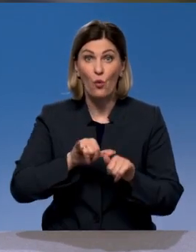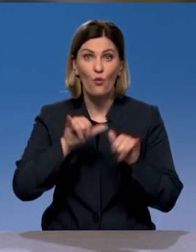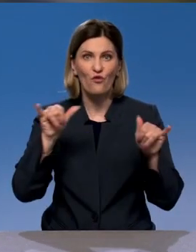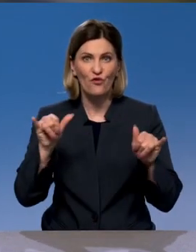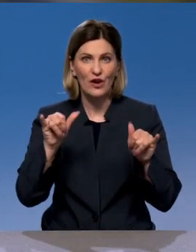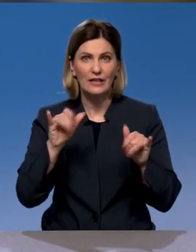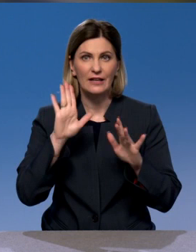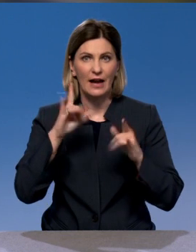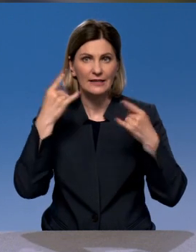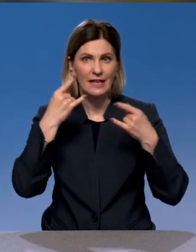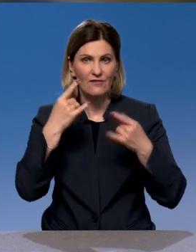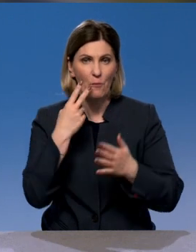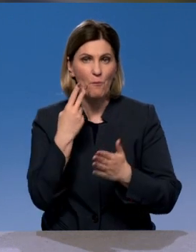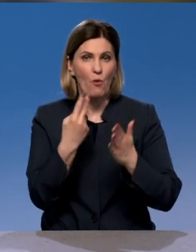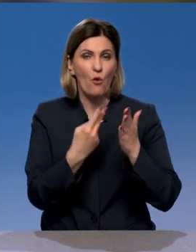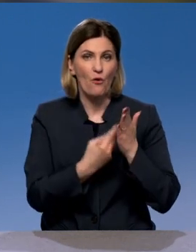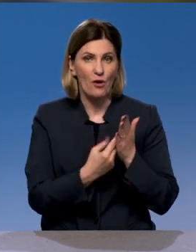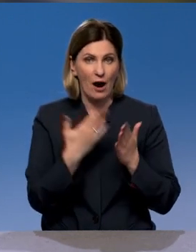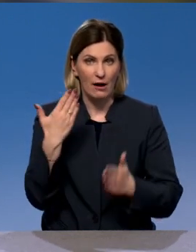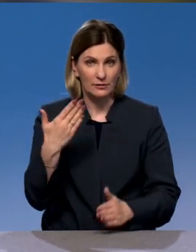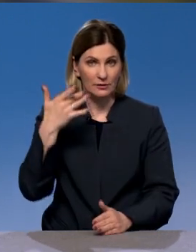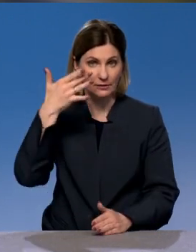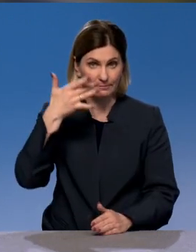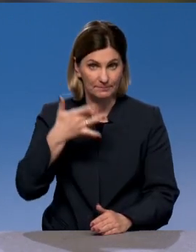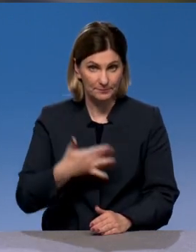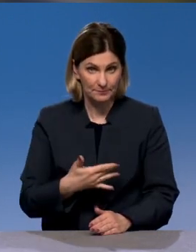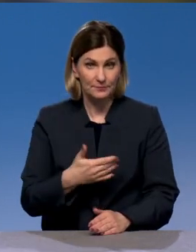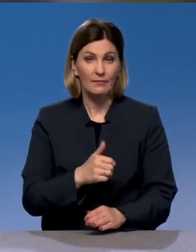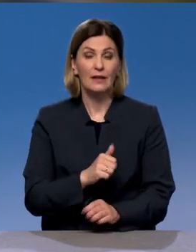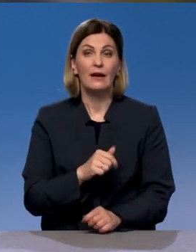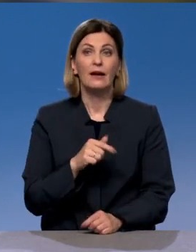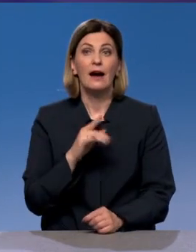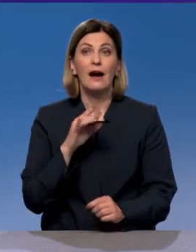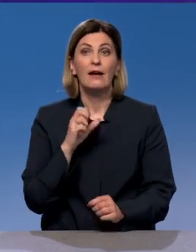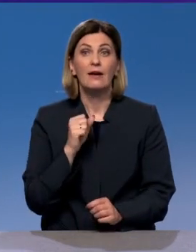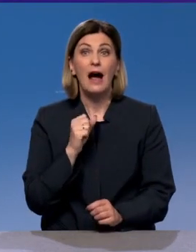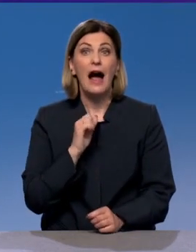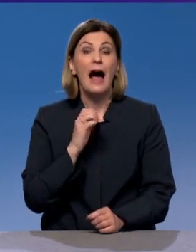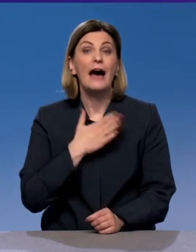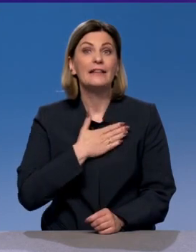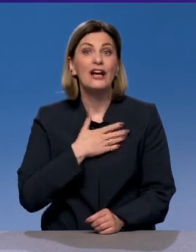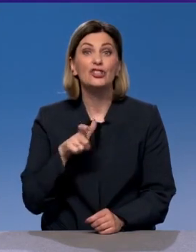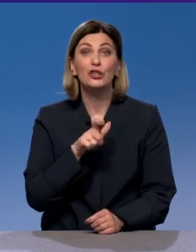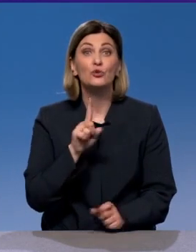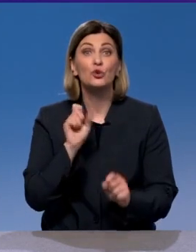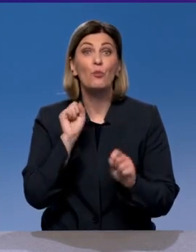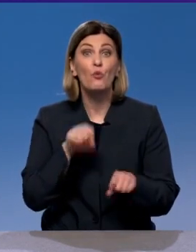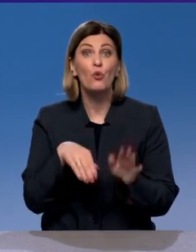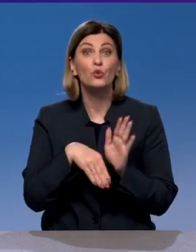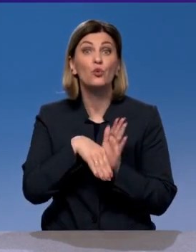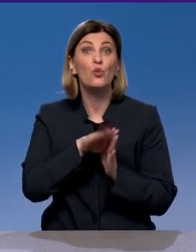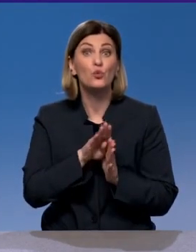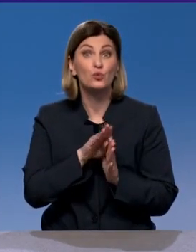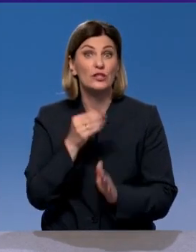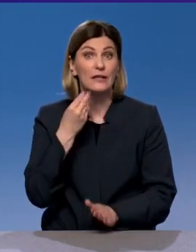графике, а вот мест наоборот снизилась. Что может сделать наши дороги качественнее и безопаснее, обсудим с нашими